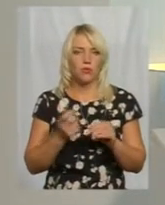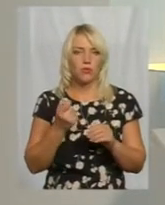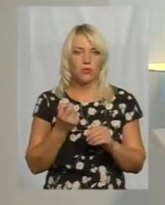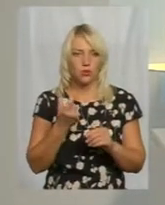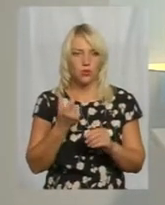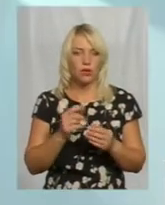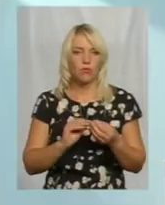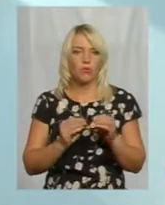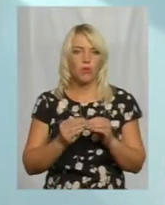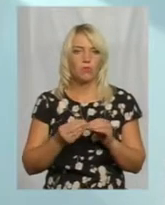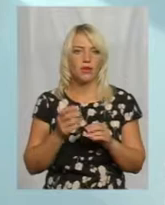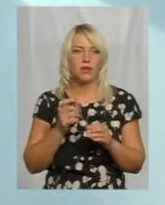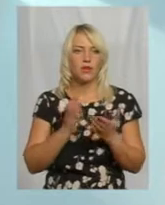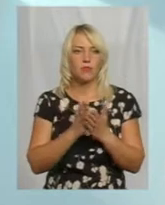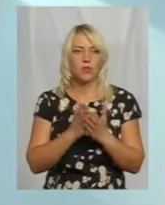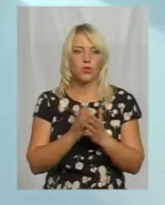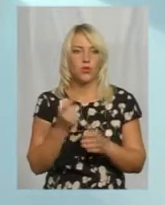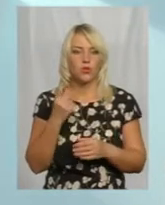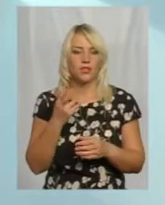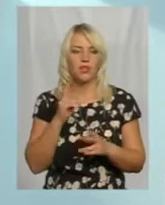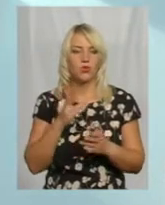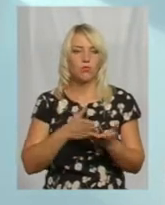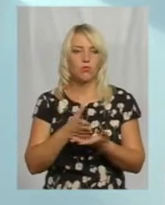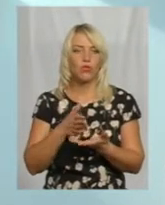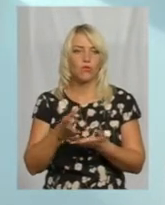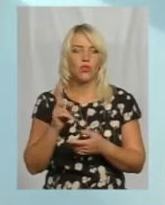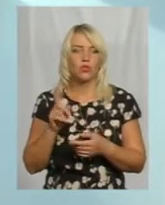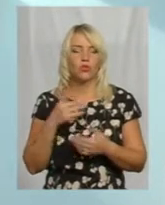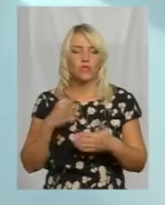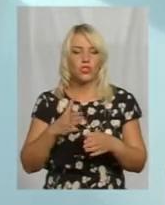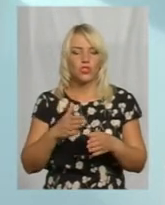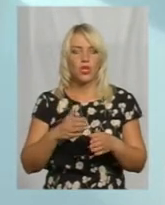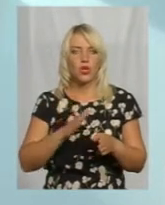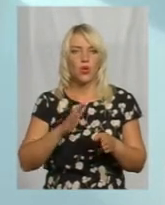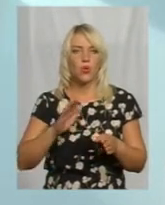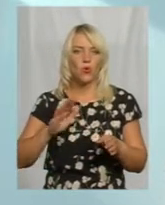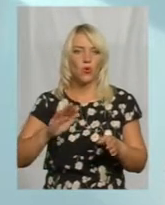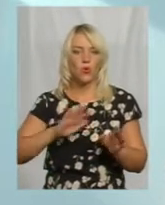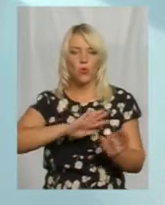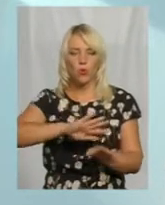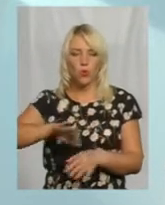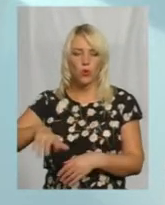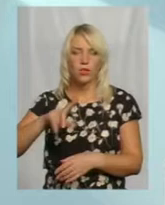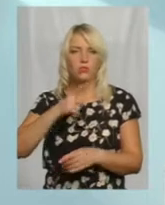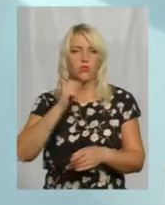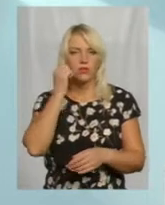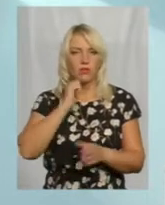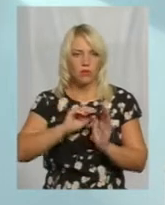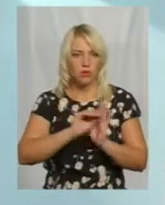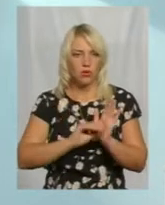підручниками 11 класу для профільної, які вже виходять за старою програмою і їх вже друкувати ніхто не буде, тому що